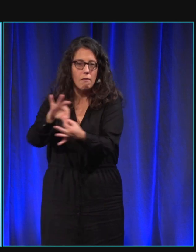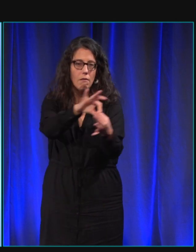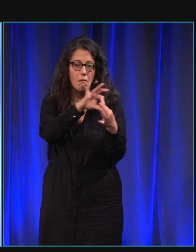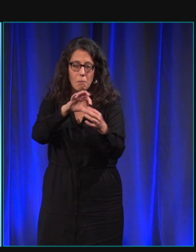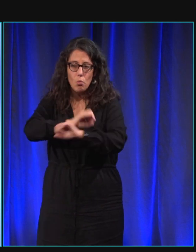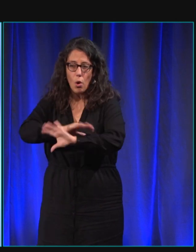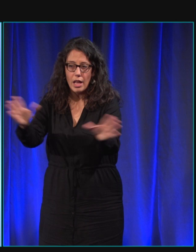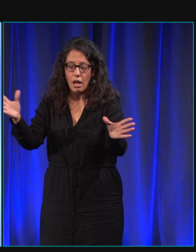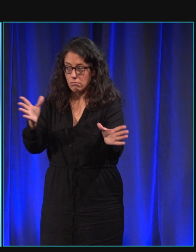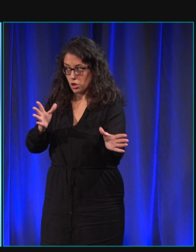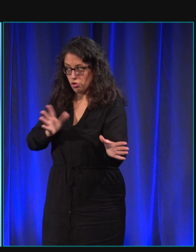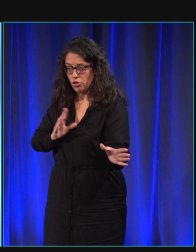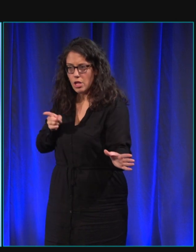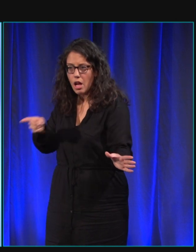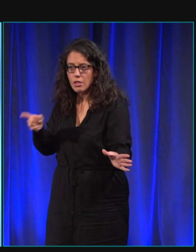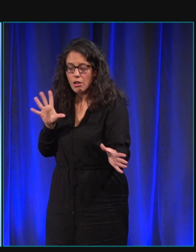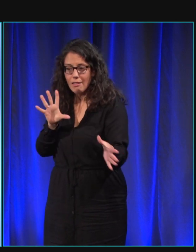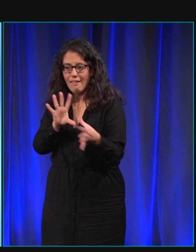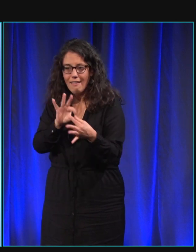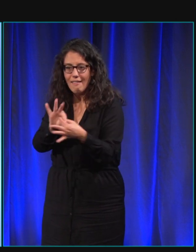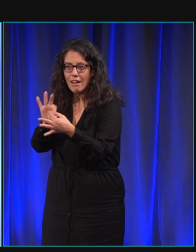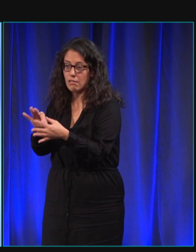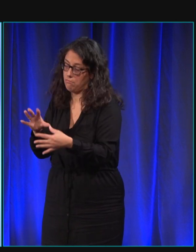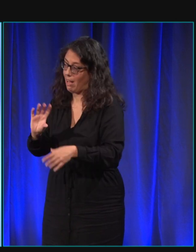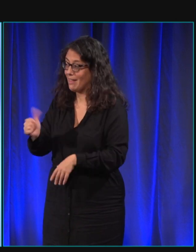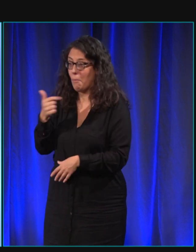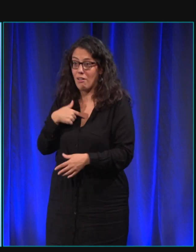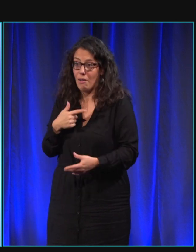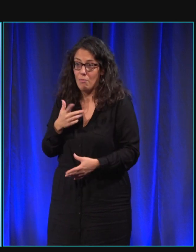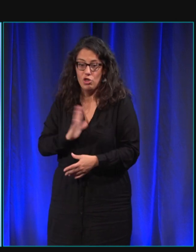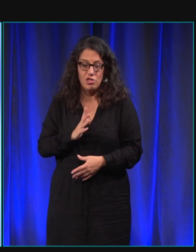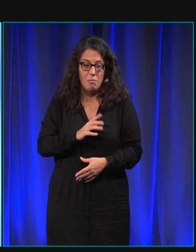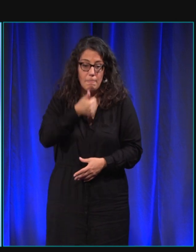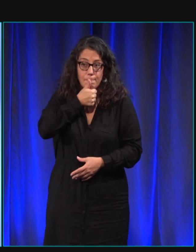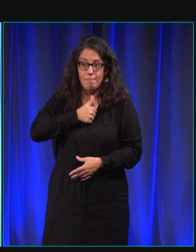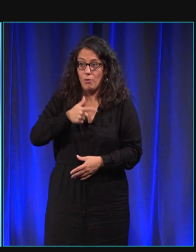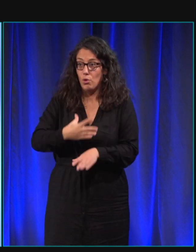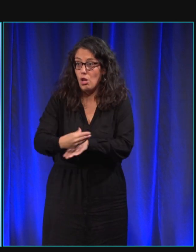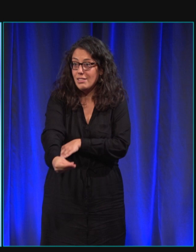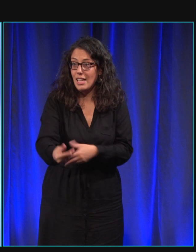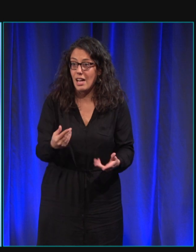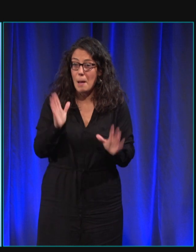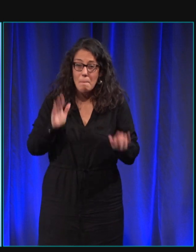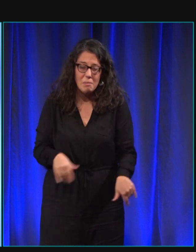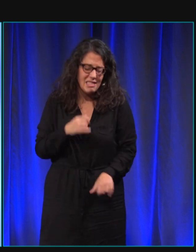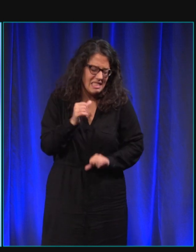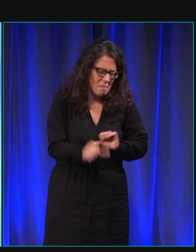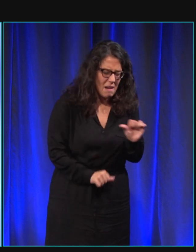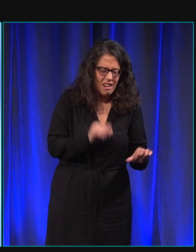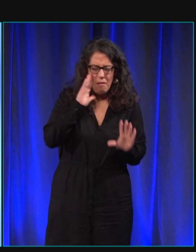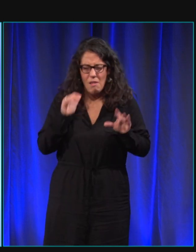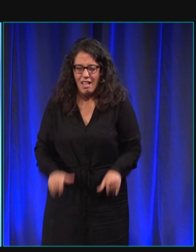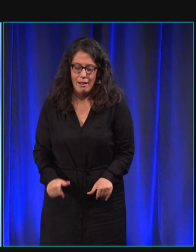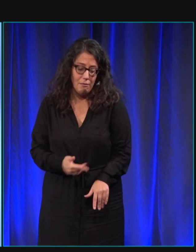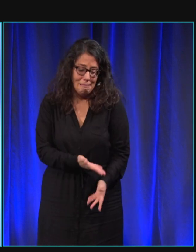le chien lui a permis de ravoir une vie sociale déjà il oblige à sortir parce que même quand j'ai mal et que je suis superf et que machin il faut